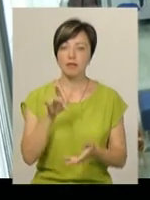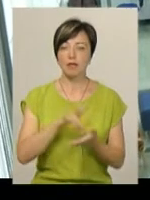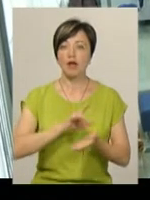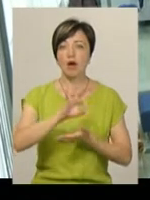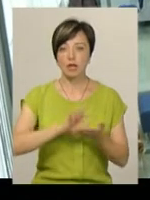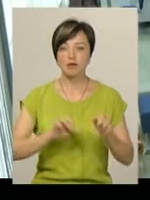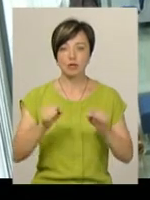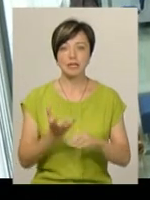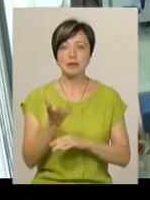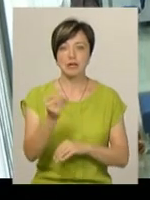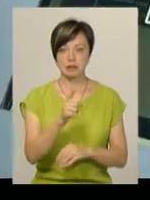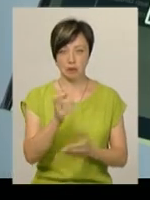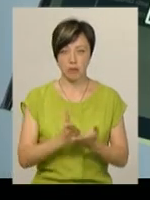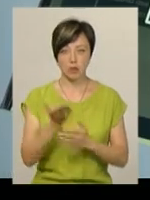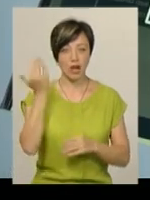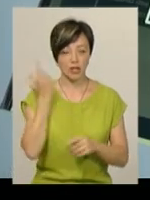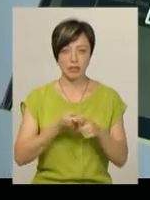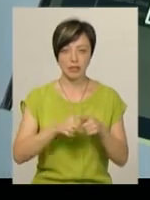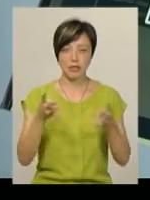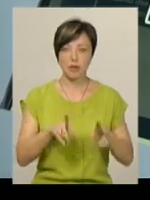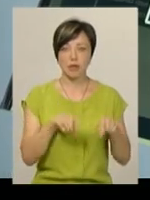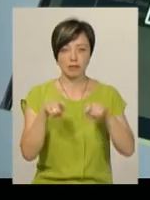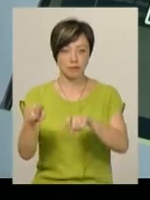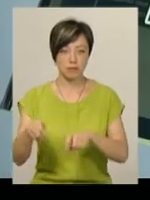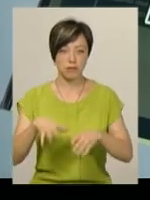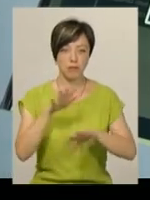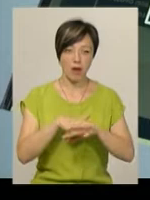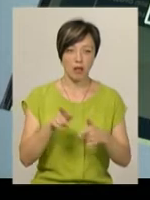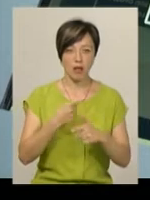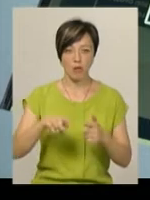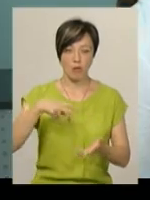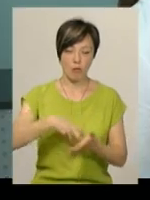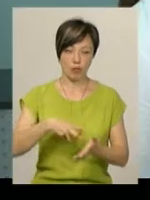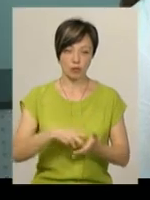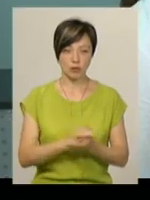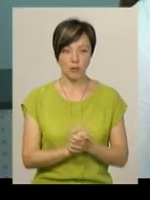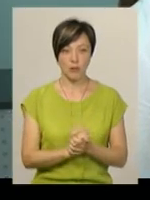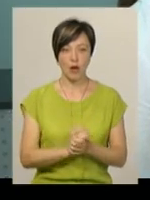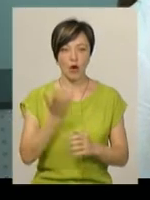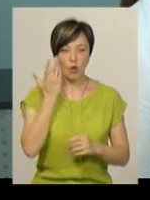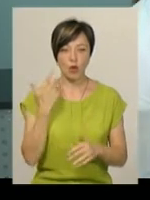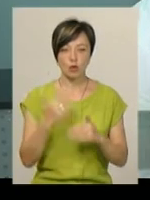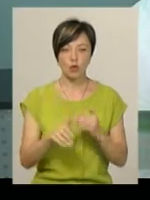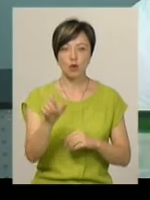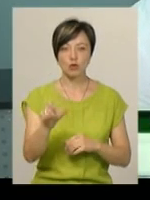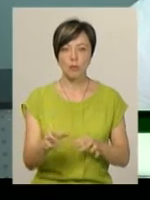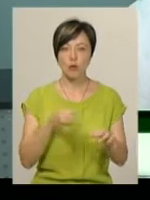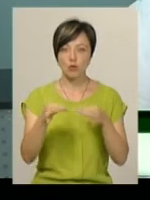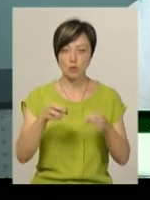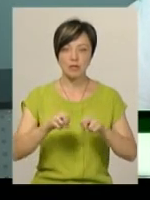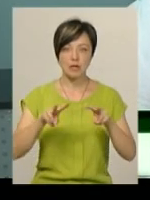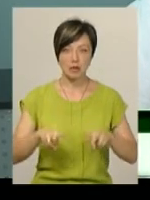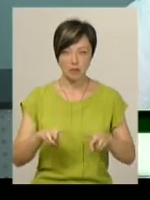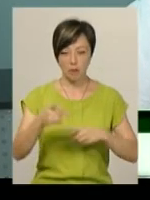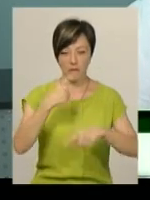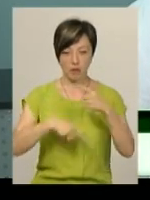одразу можна і заплатити за послугу. Раніше для цього треба було йти до банку або поштового відділення. Коли вже особу проконсультує спеціаліст,